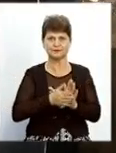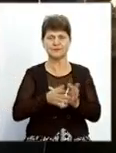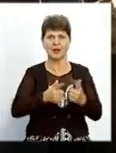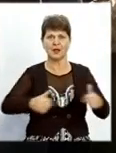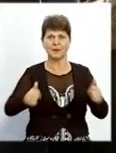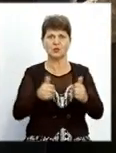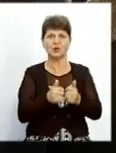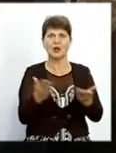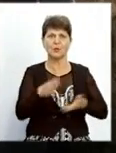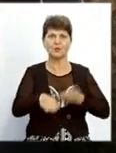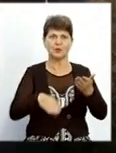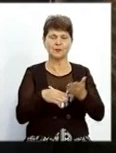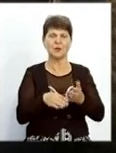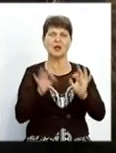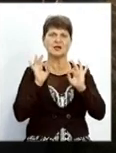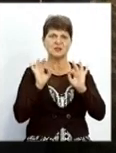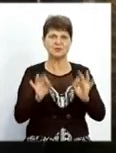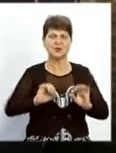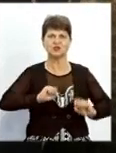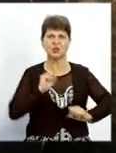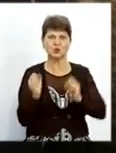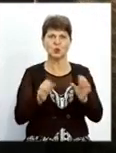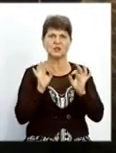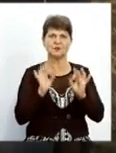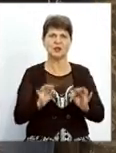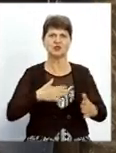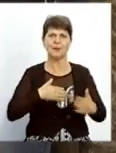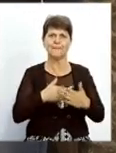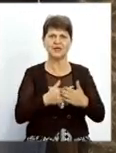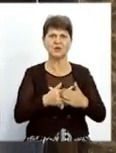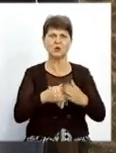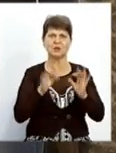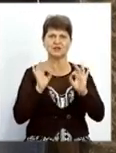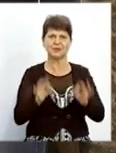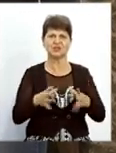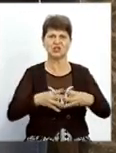друг, справжній товариш, справжній патріот, справжній захисник, справжній сім'янин.